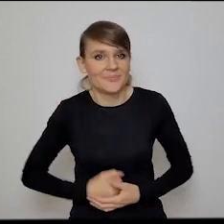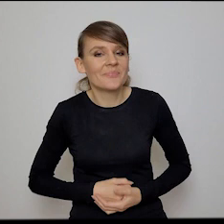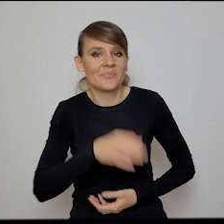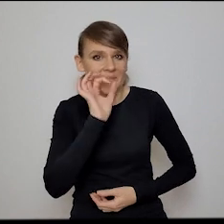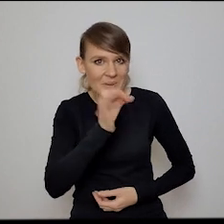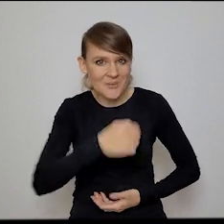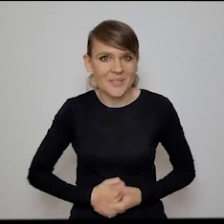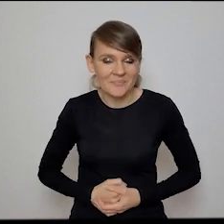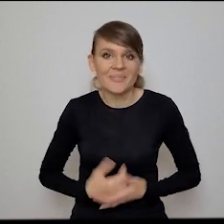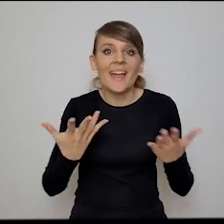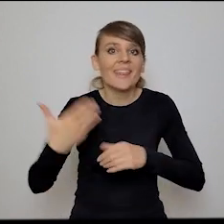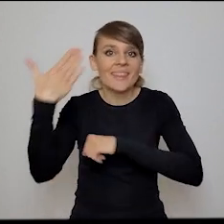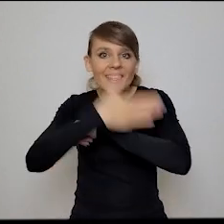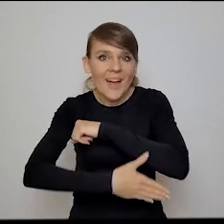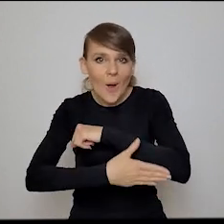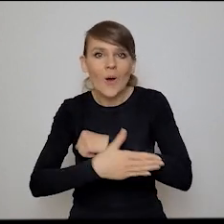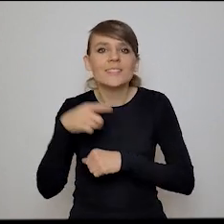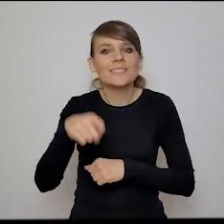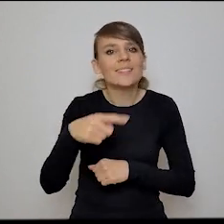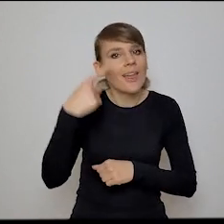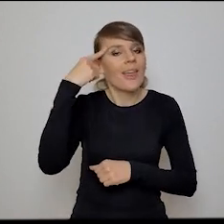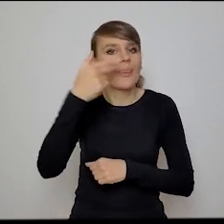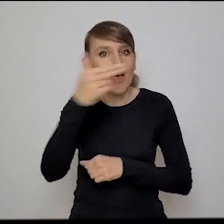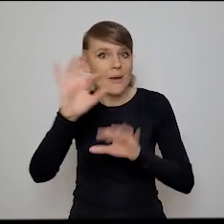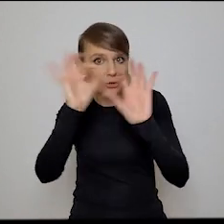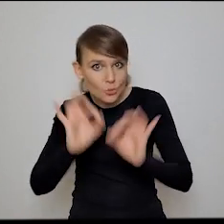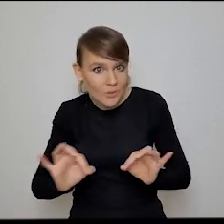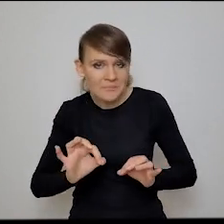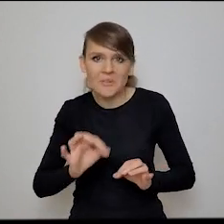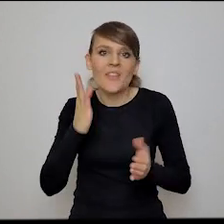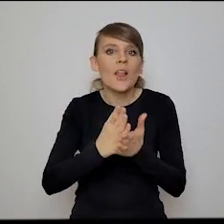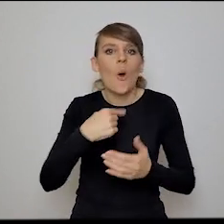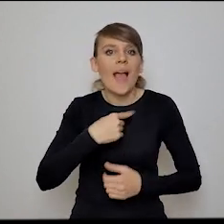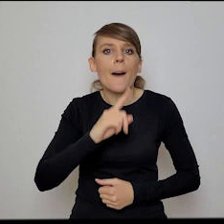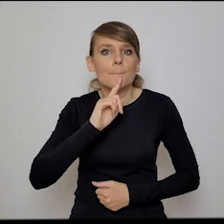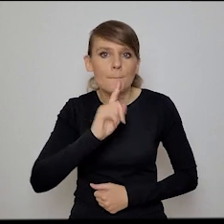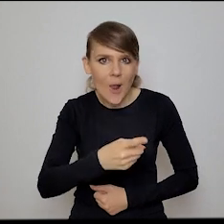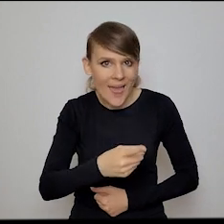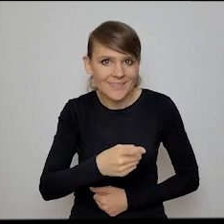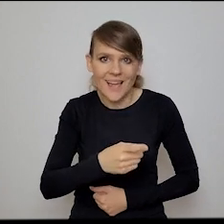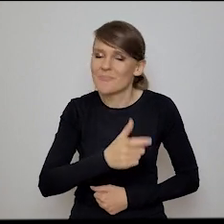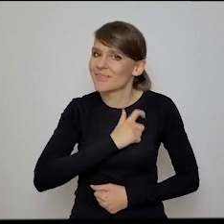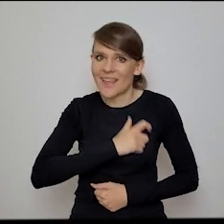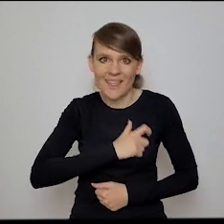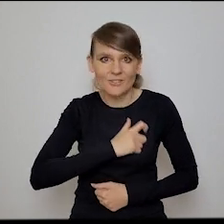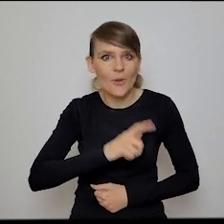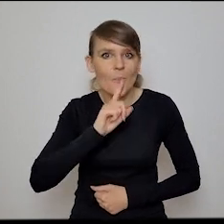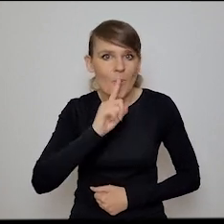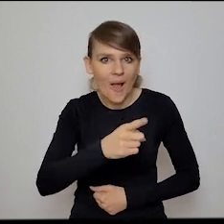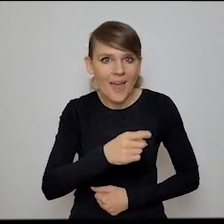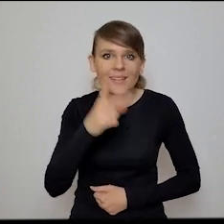Dobrze, to tutaj, wiecie co, na koniec miało coś być o sztuce. To ja tylko polecę wszystkim z całego serca do